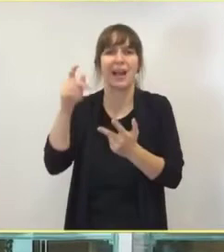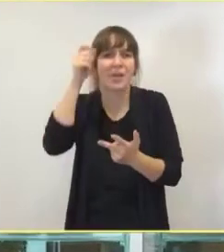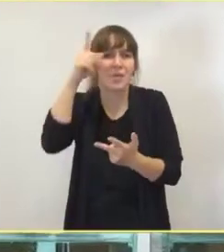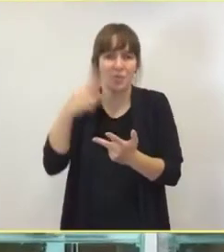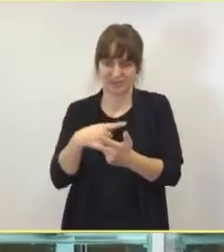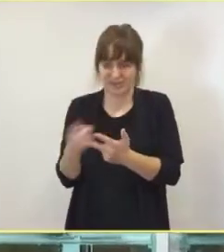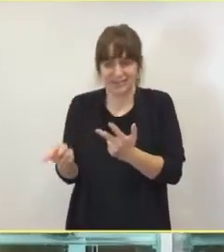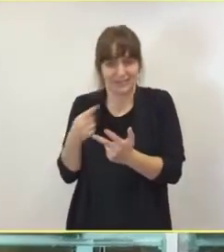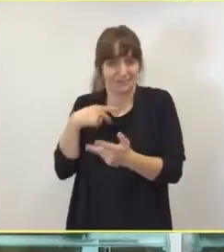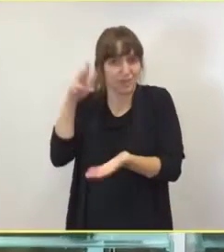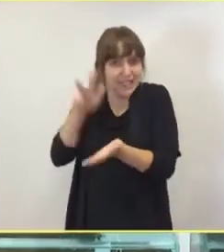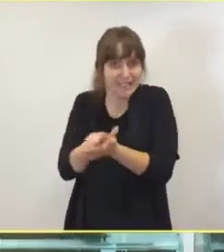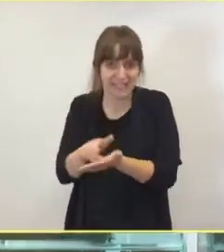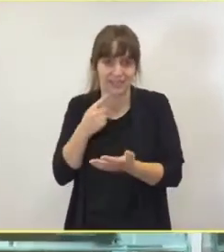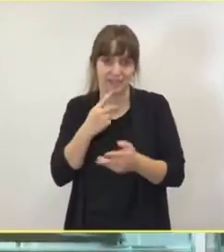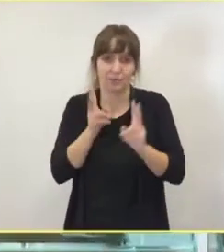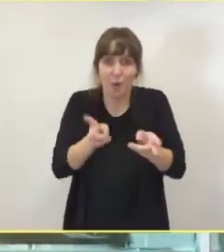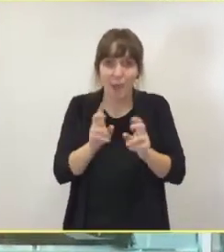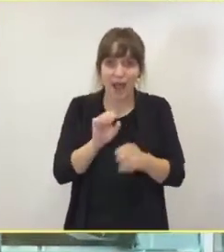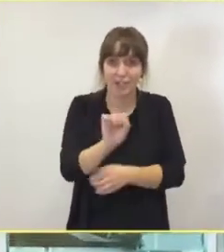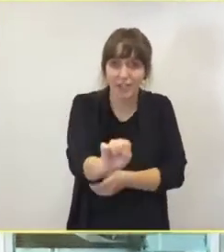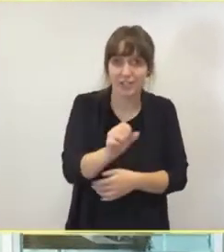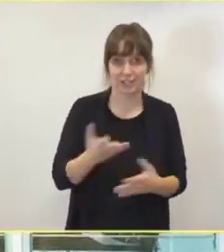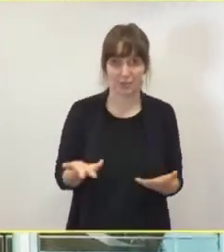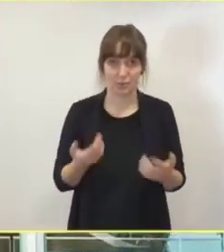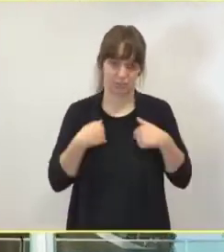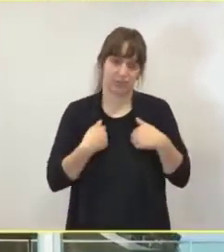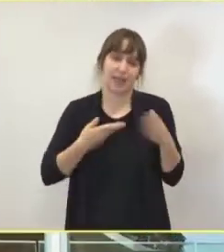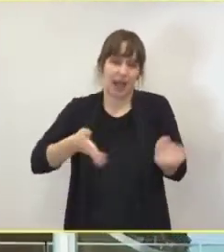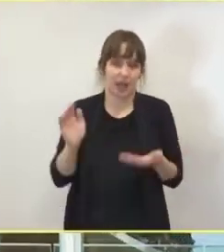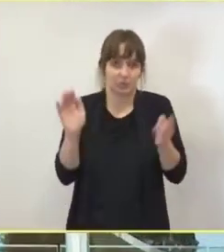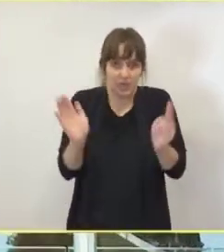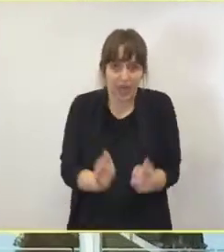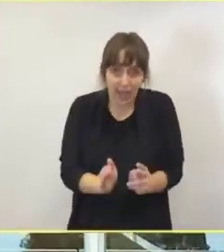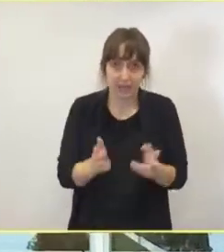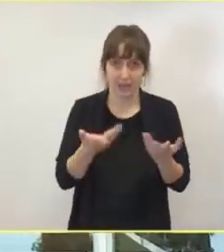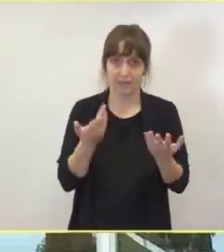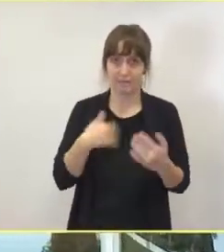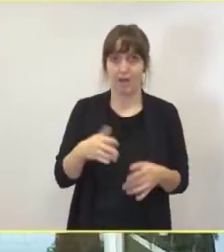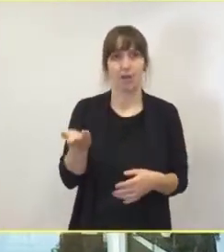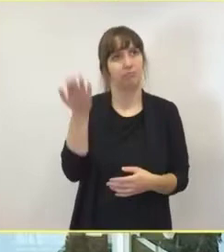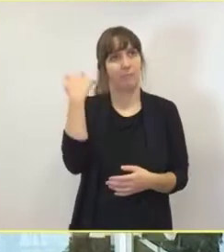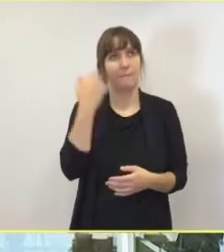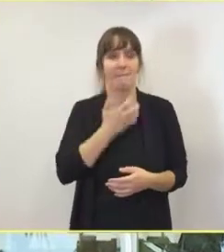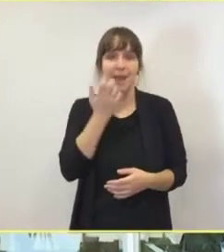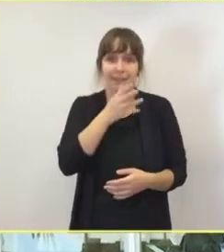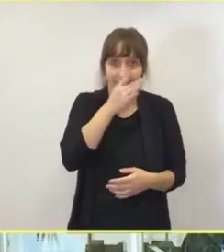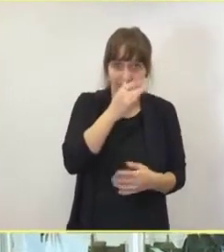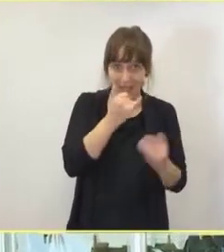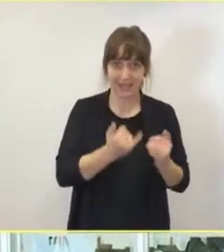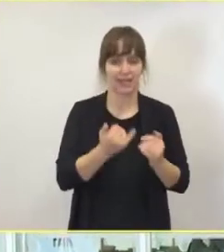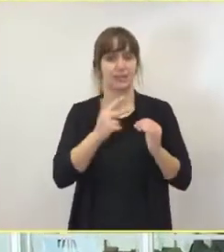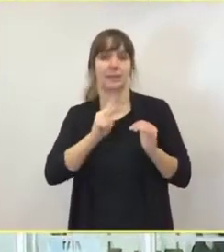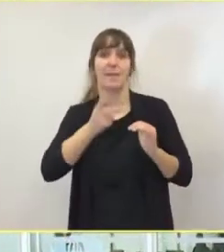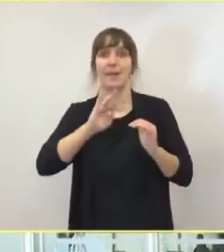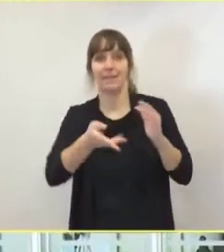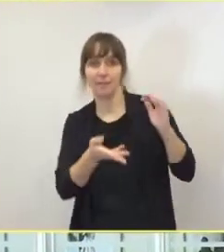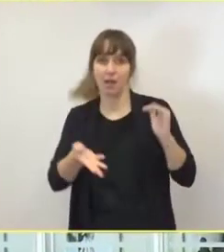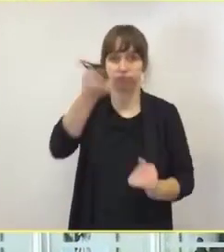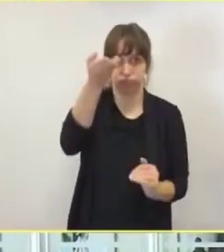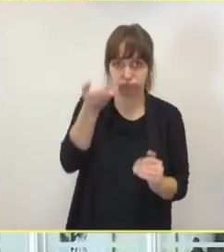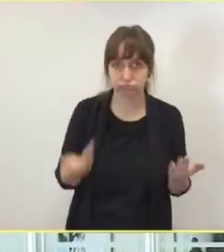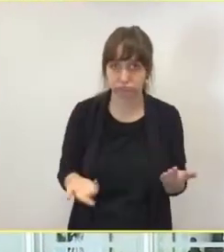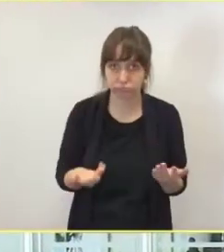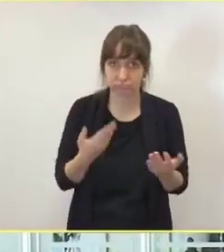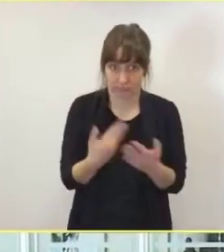Normalstationen liegen. Das ist bei uns zum Beispiel ein kleineres Krankenhaus, dreimal, viermal so viel, wie wir das im März, April hatten. Und angesichts dieses Tatbestandes